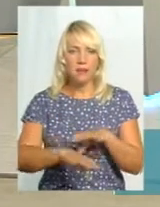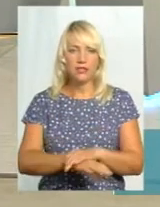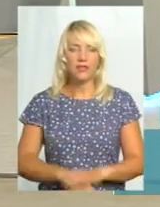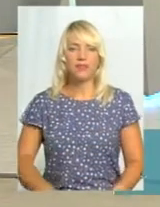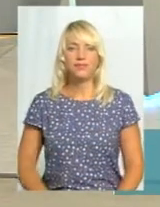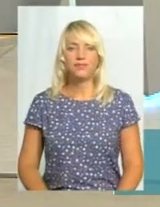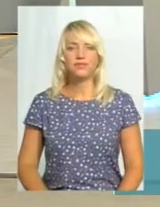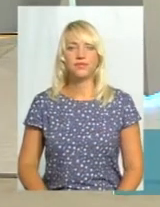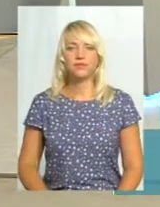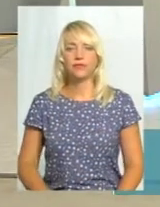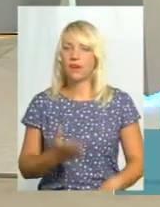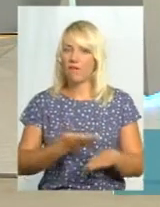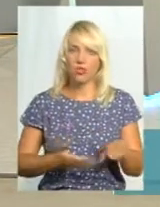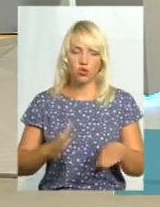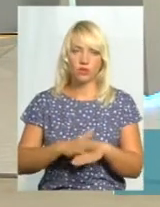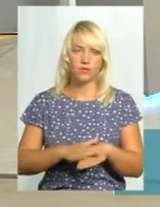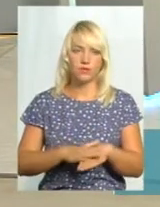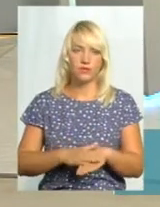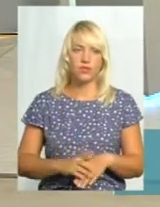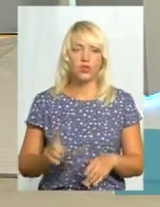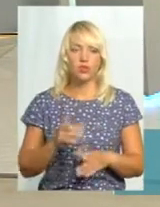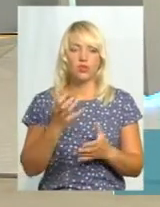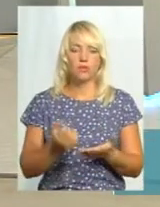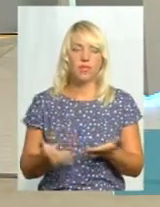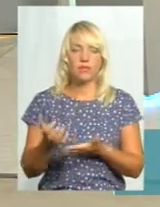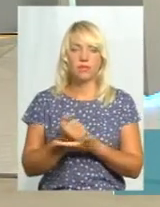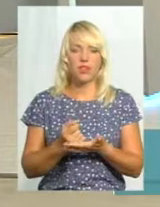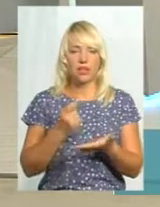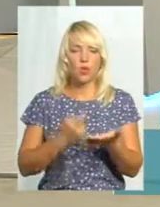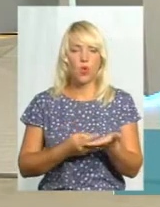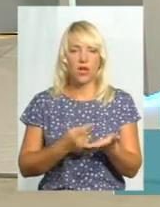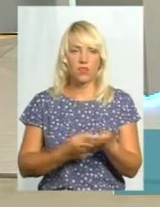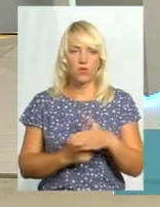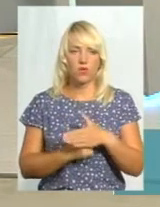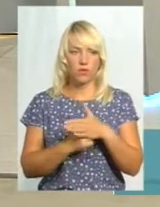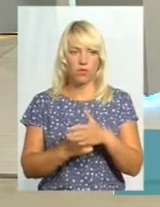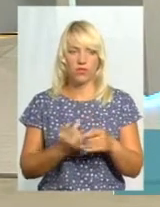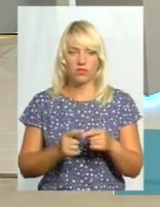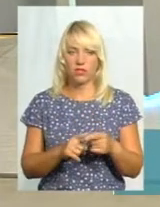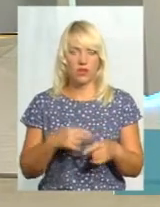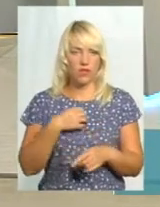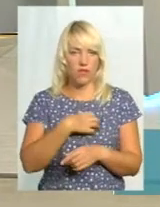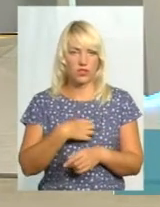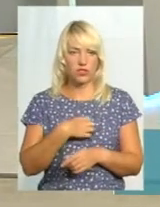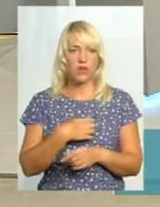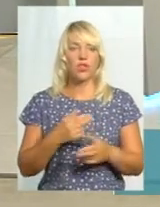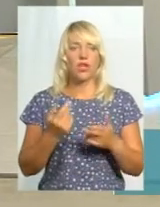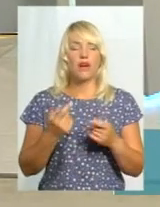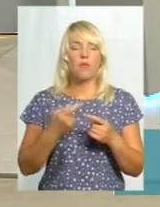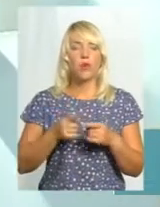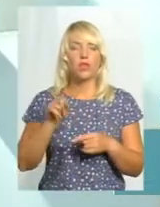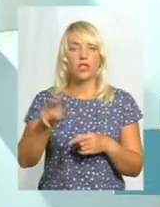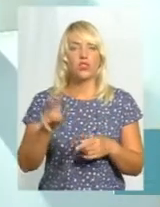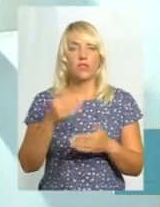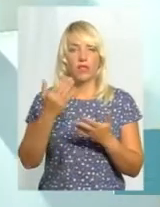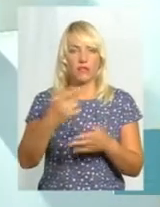Ну, достатньо важко дійсно. щоб ще й назбирати доказову базу, просто тут, напевно, найголовніше. Якраз те, про що ви кажете, якраз